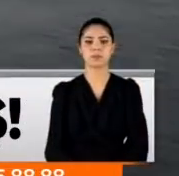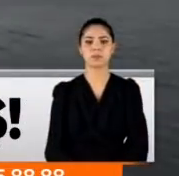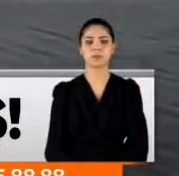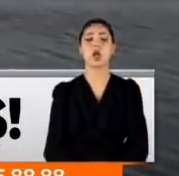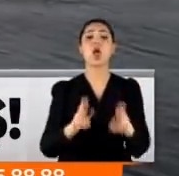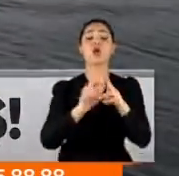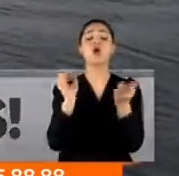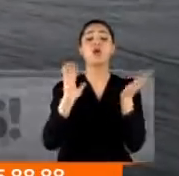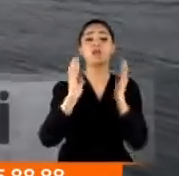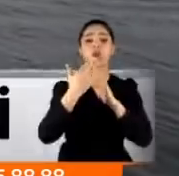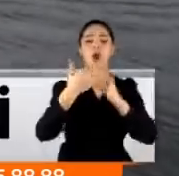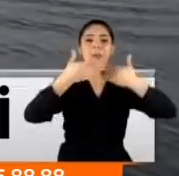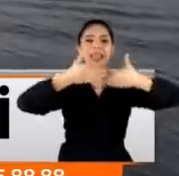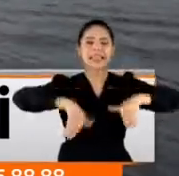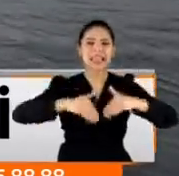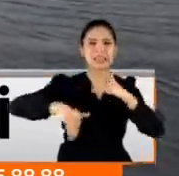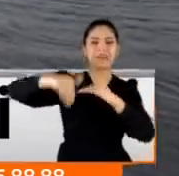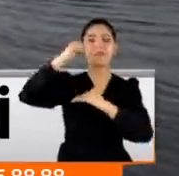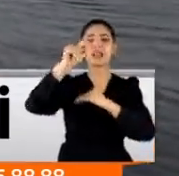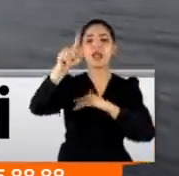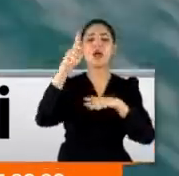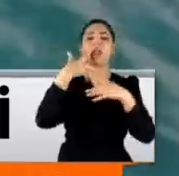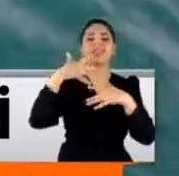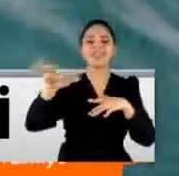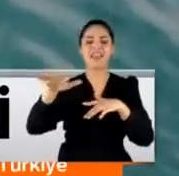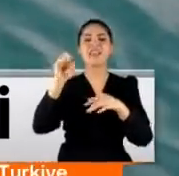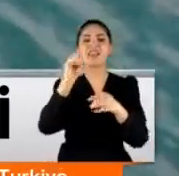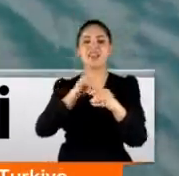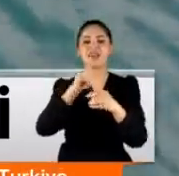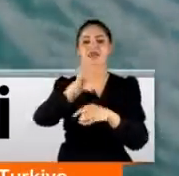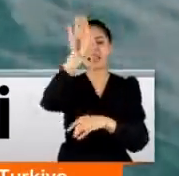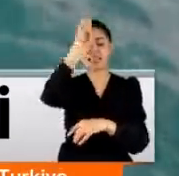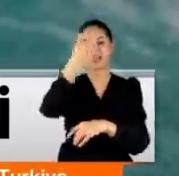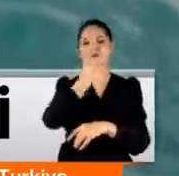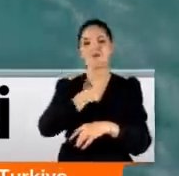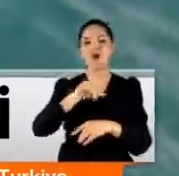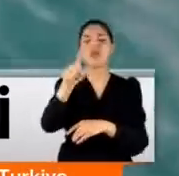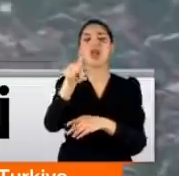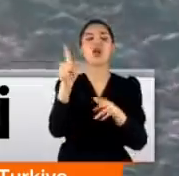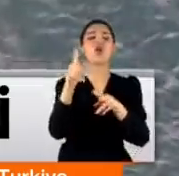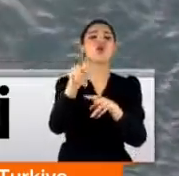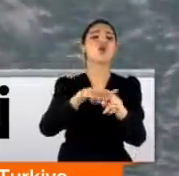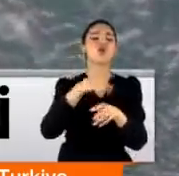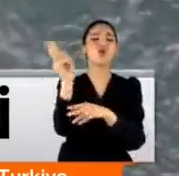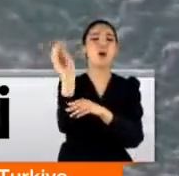Pandemi sürecinde kısıtlamaları artınca deniz trafiği azalmış... ...Istanbul boğazı Yunus'lara kalmıştı.